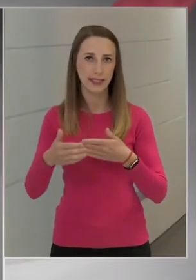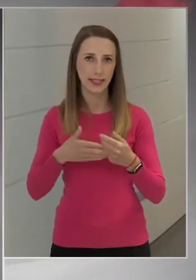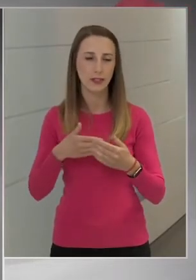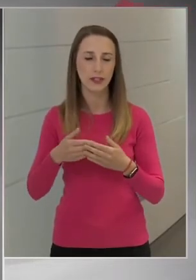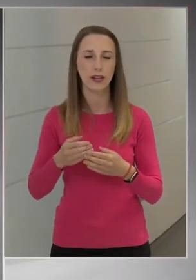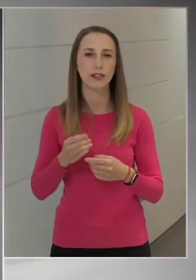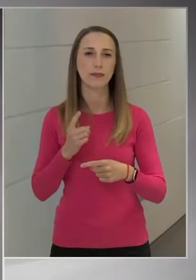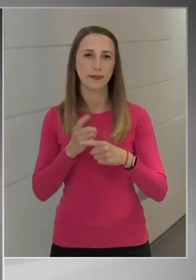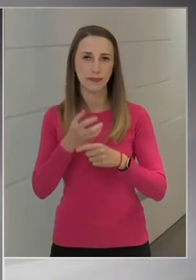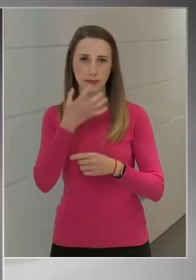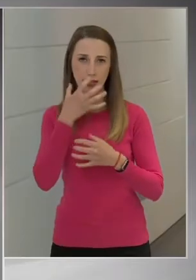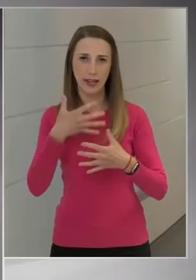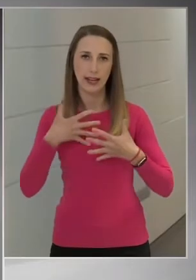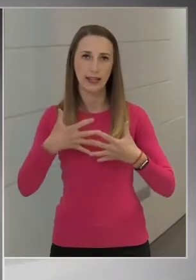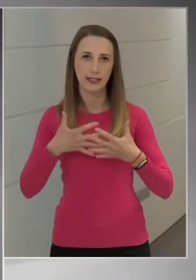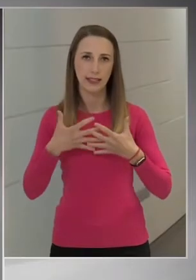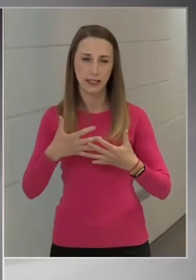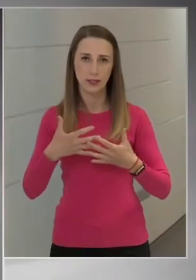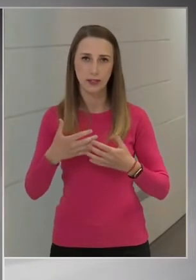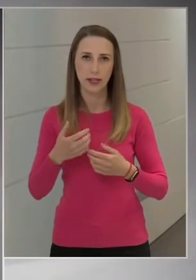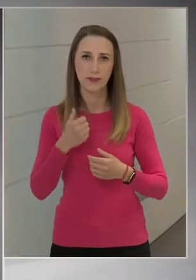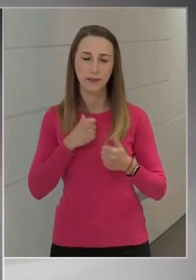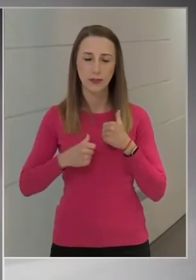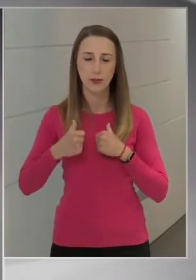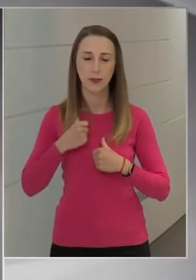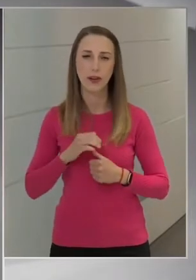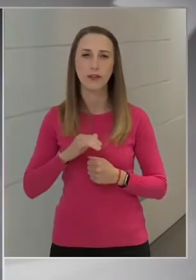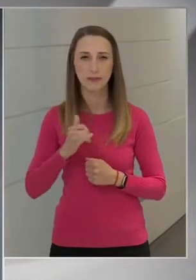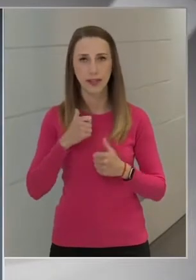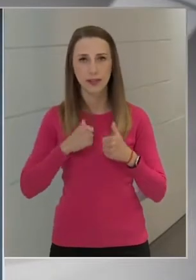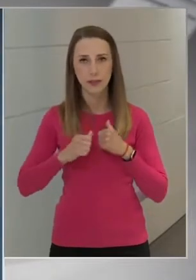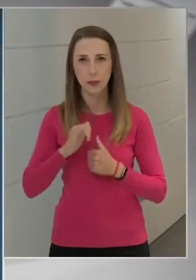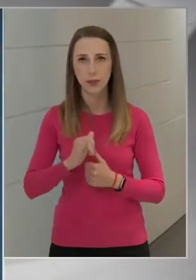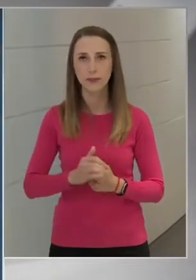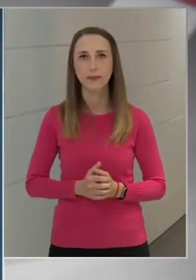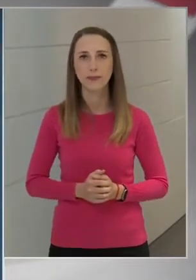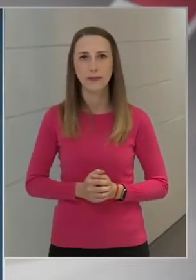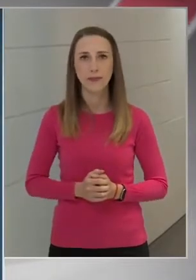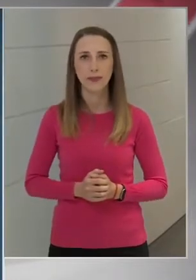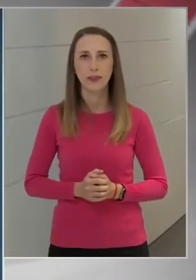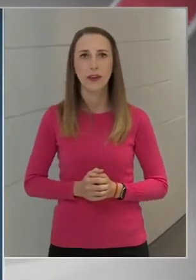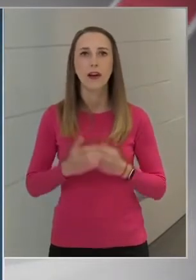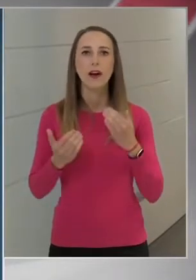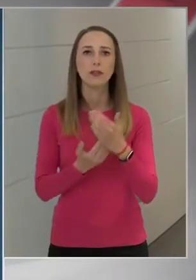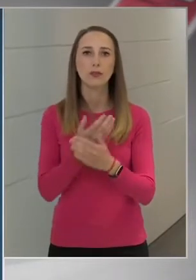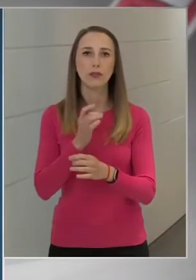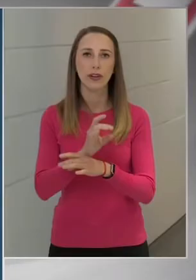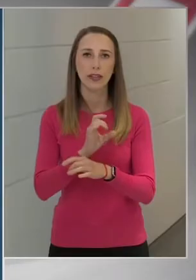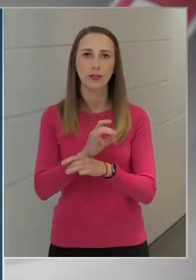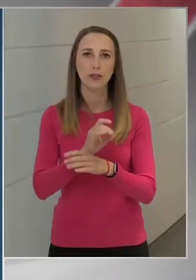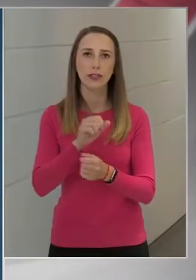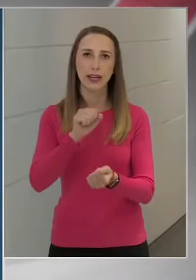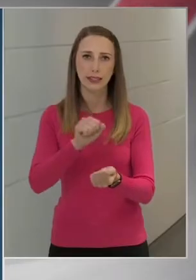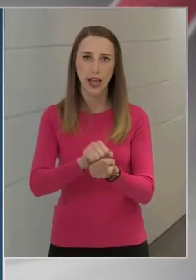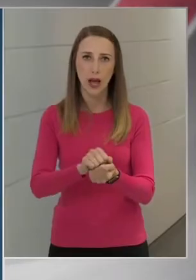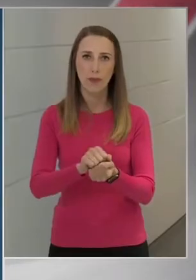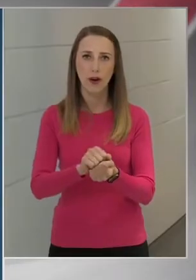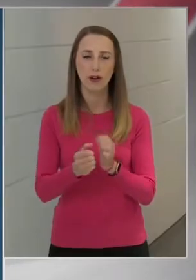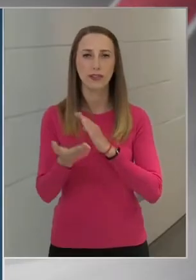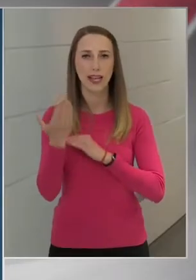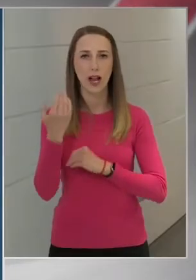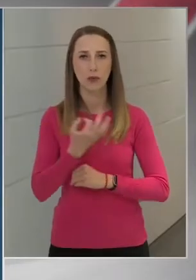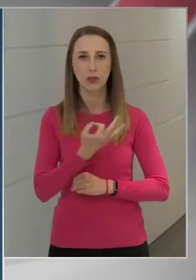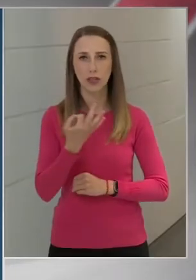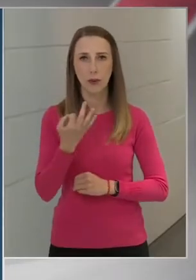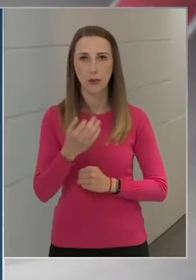lélegeztetésre szoruljanak. Az új fertőzöttek száma az elmúlt